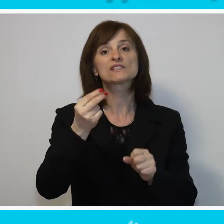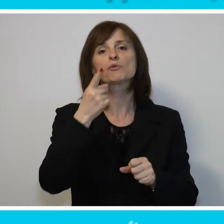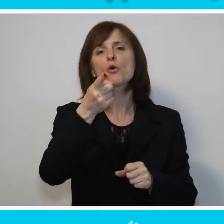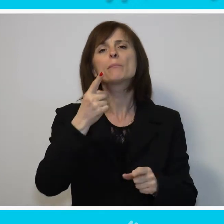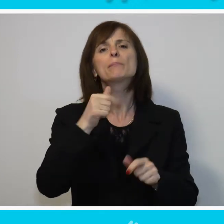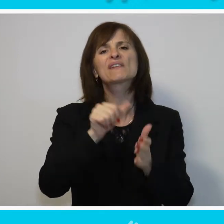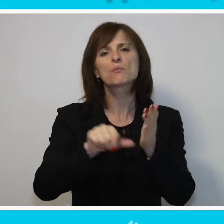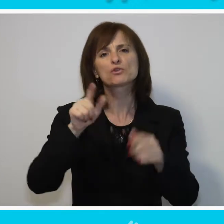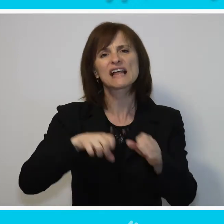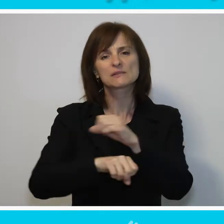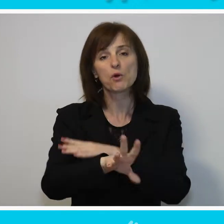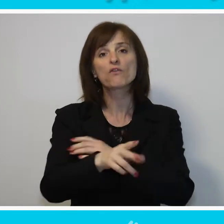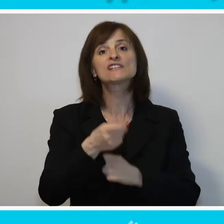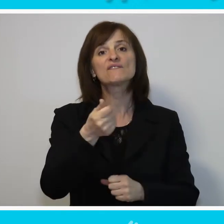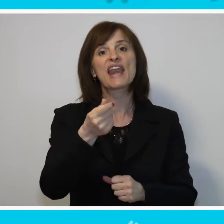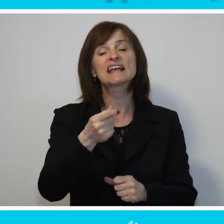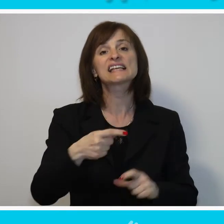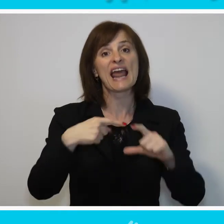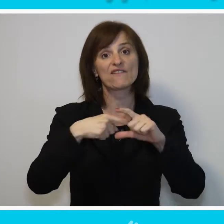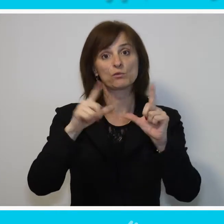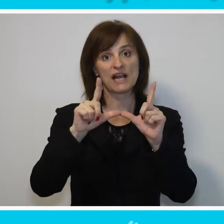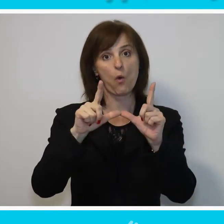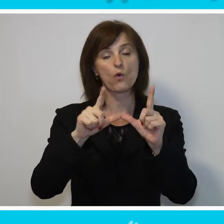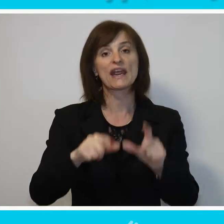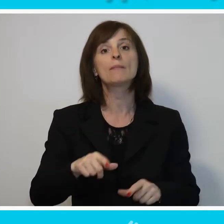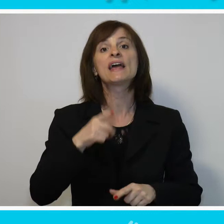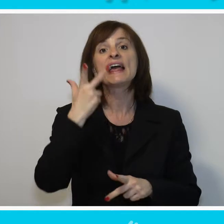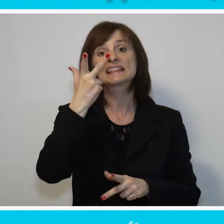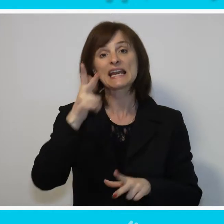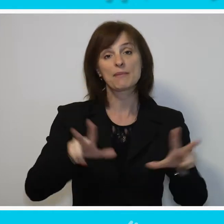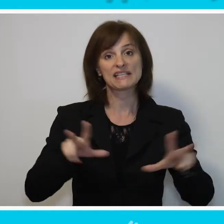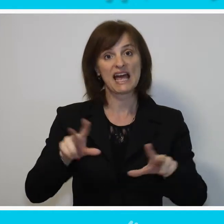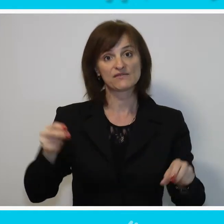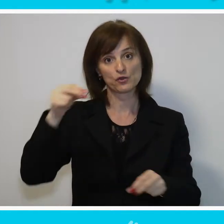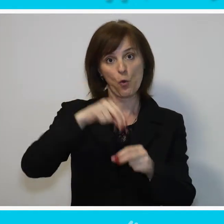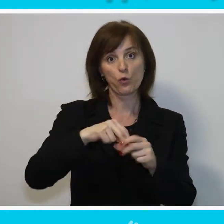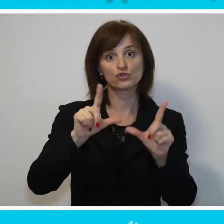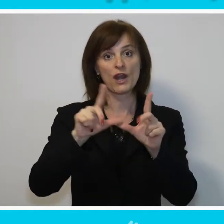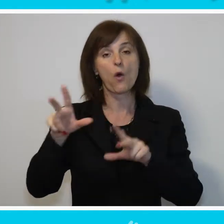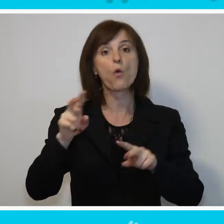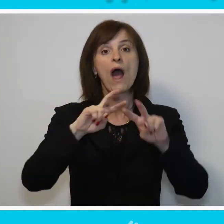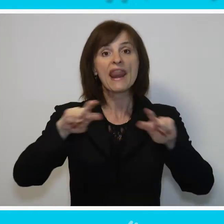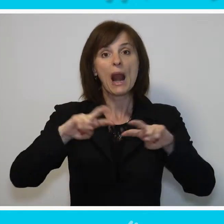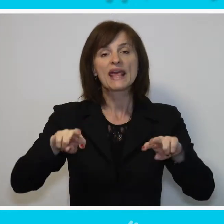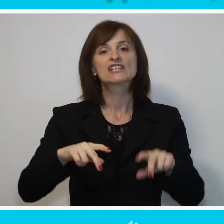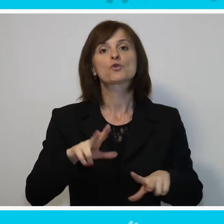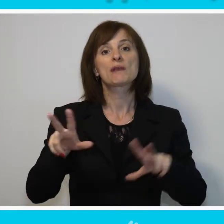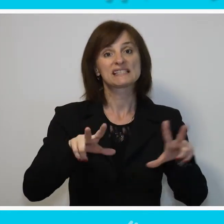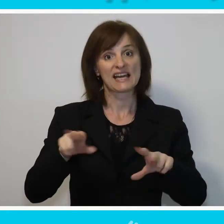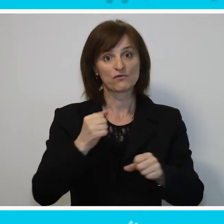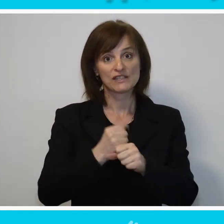a projekat finansira Evropska unija. Tri ministarstva su uključena u analizu – Ministarstvo za rad,